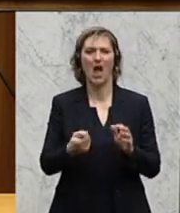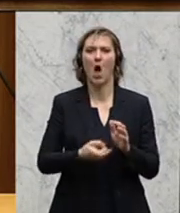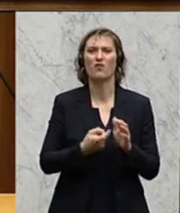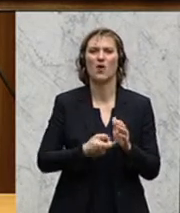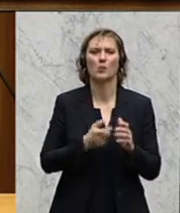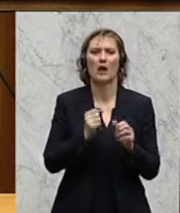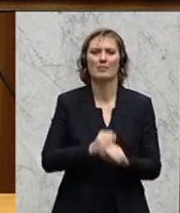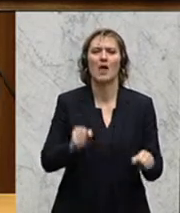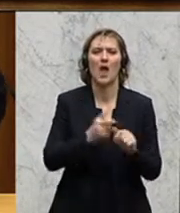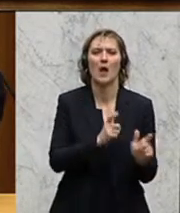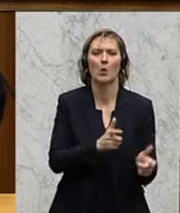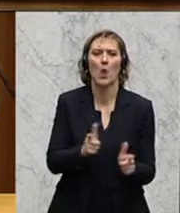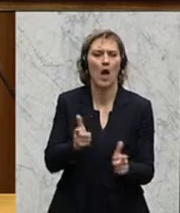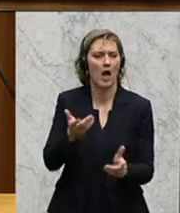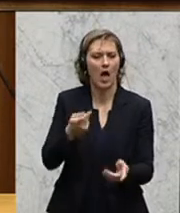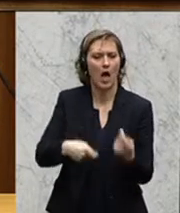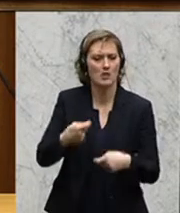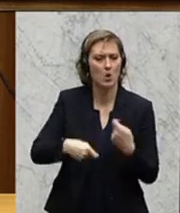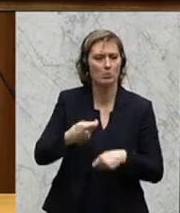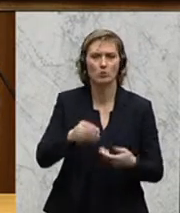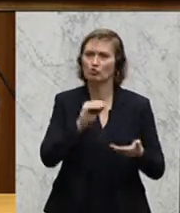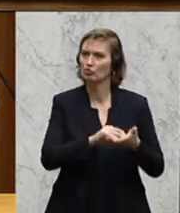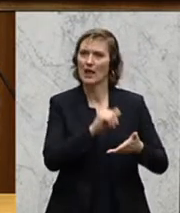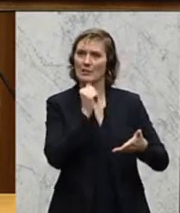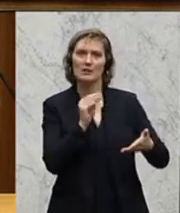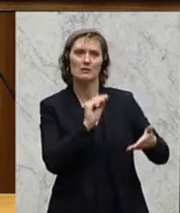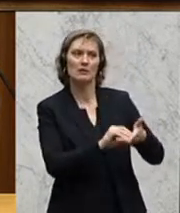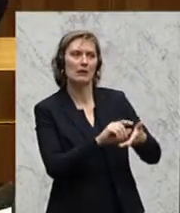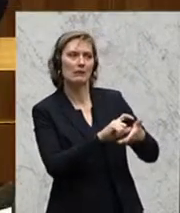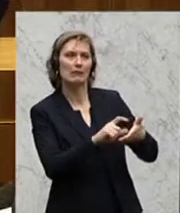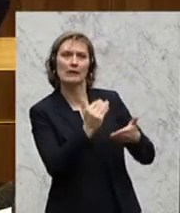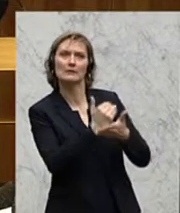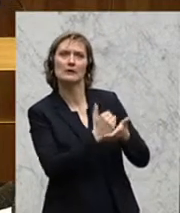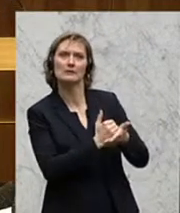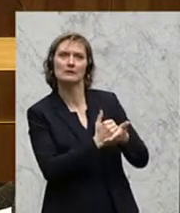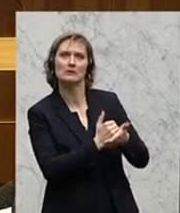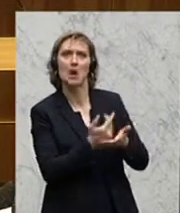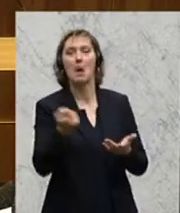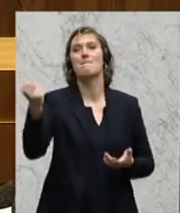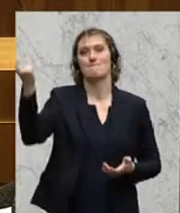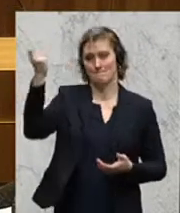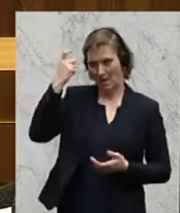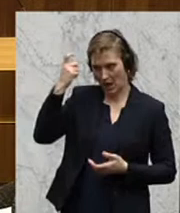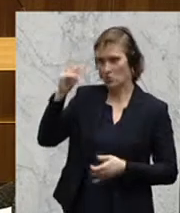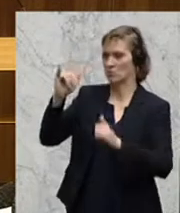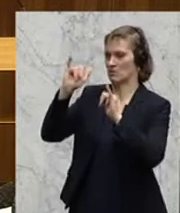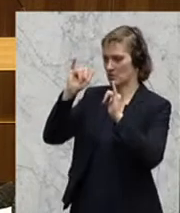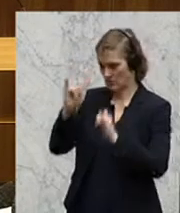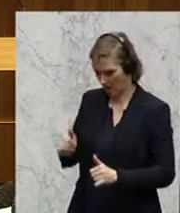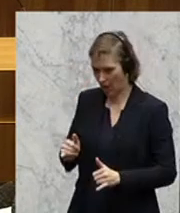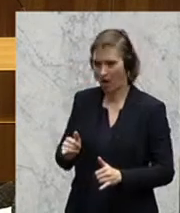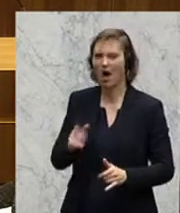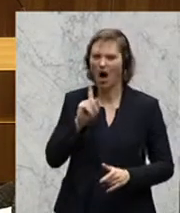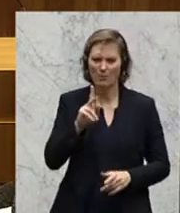terroristischen Handlung in diesem Gesetz angeführt? Das heißt, ein Meinungsdelikt kommt vor, aber wenn es wirklich darum